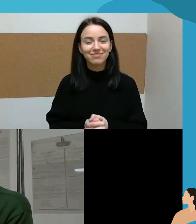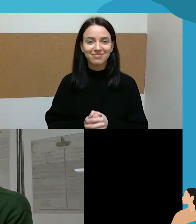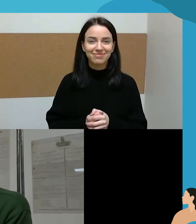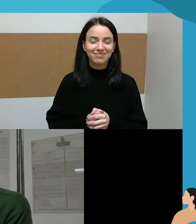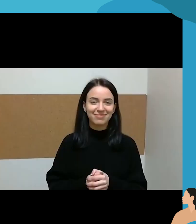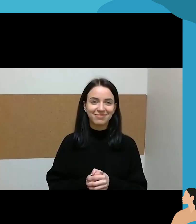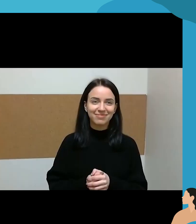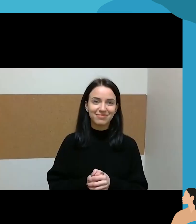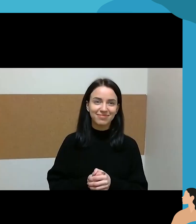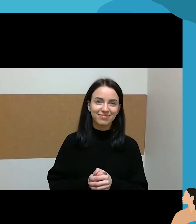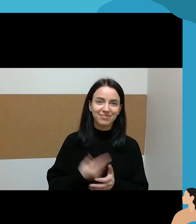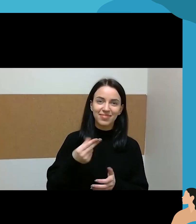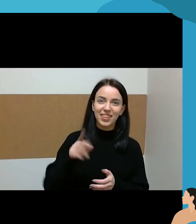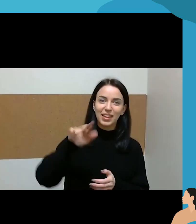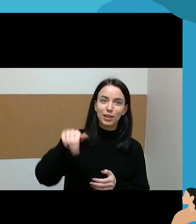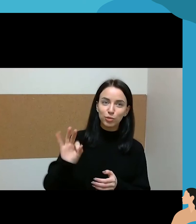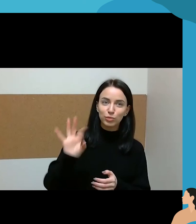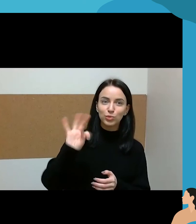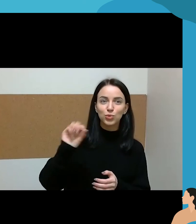Veriju, Tomai, Margarita.